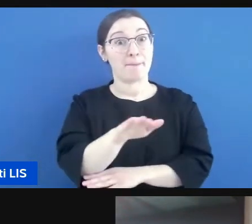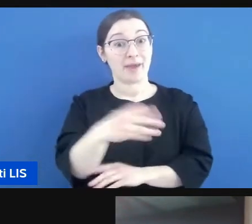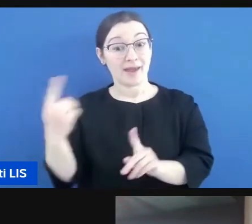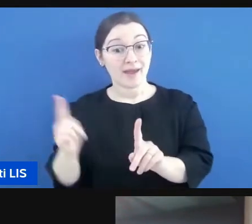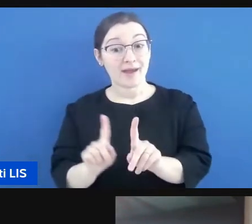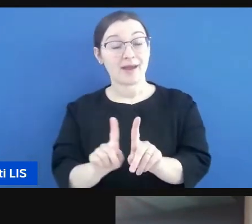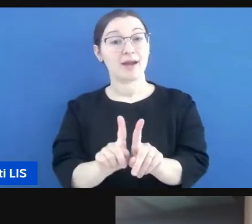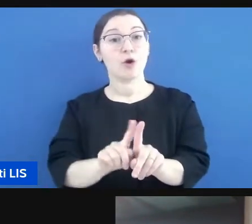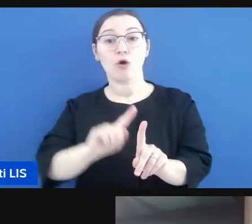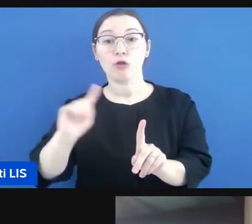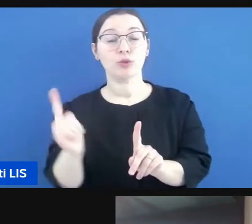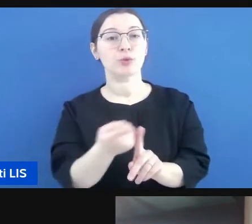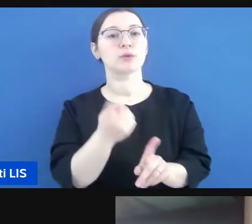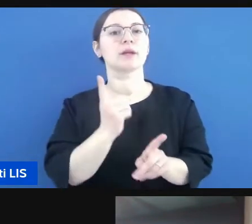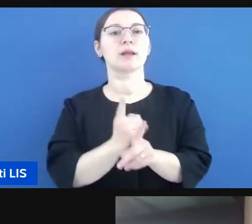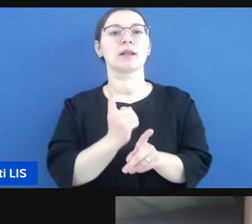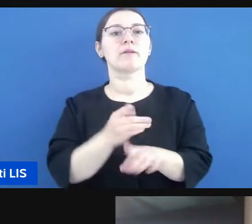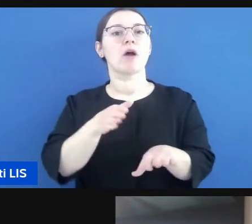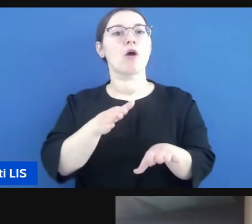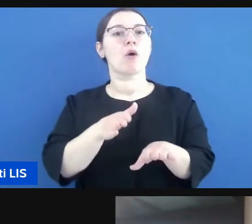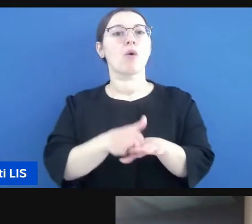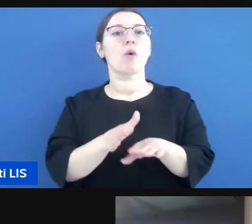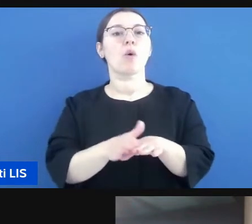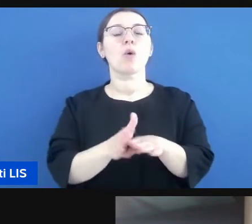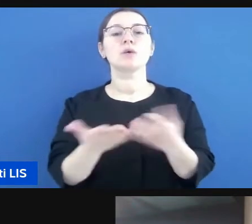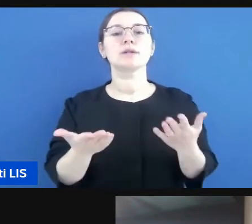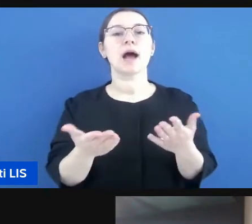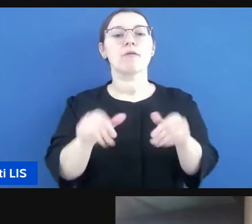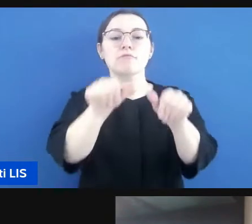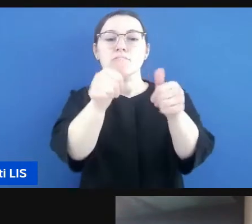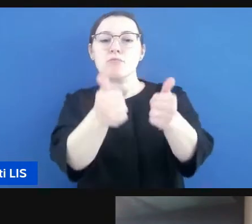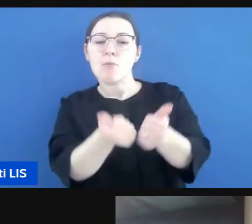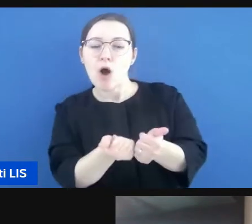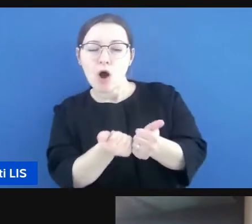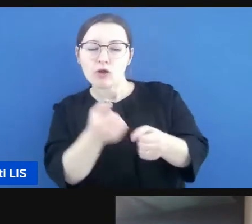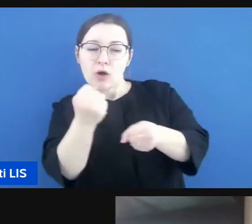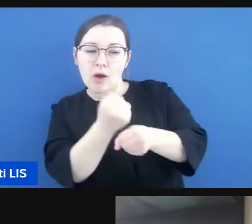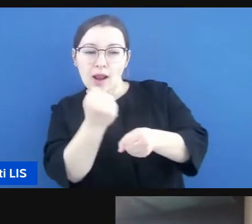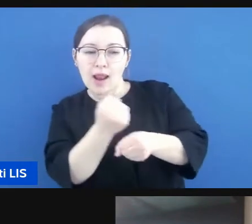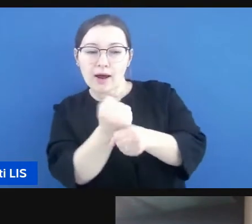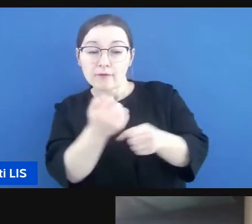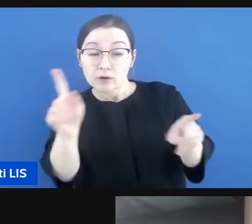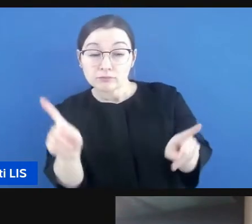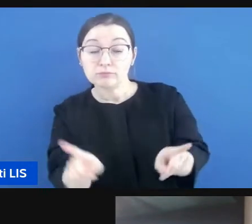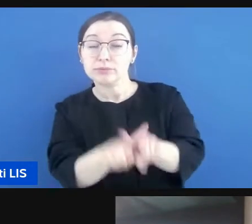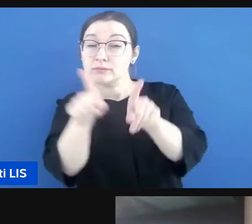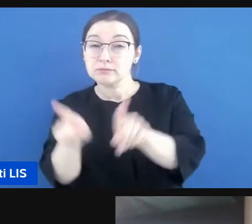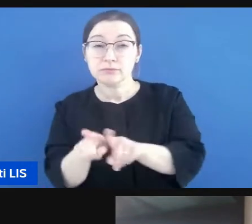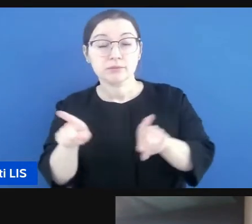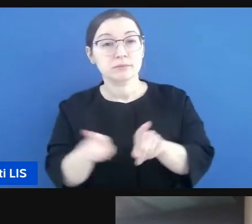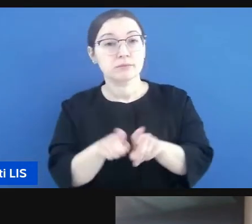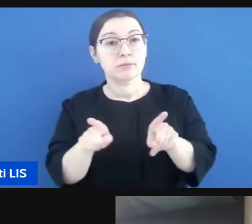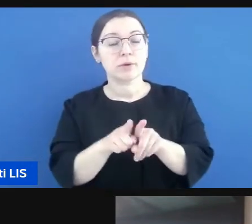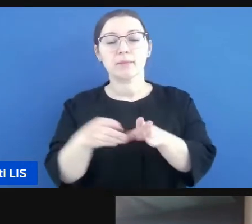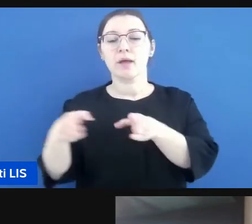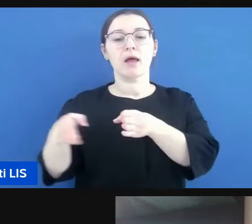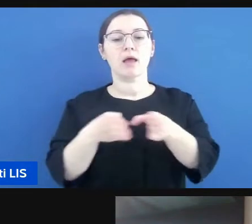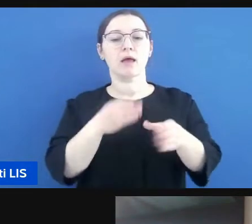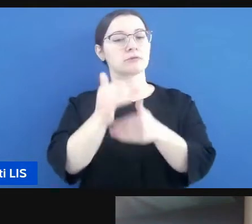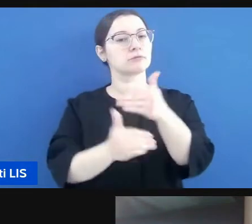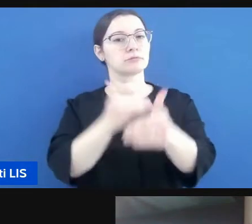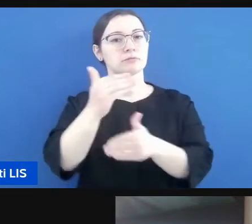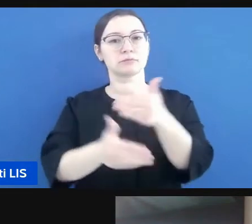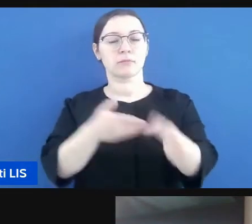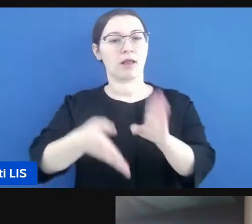figure che utilizzino uno stesso metodo e lavorino in un'unica direzione l